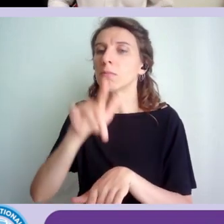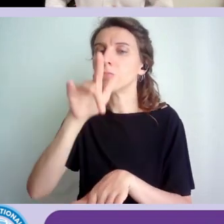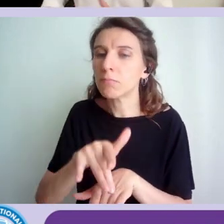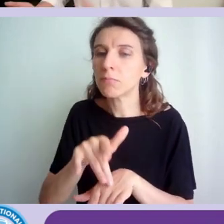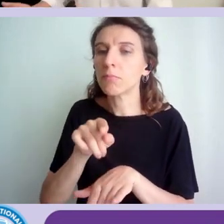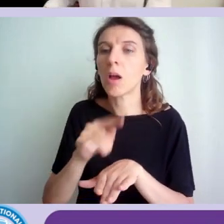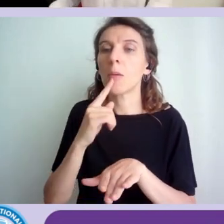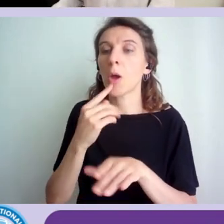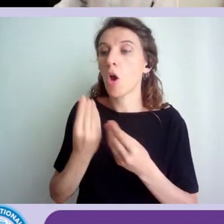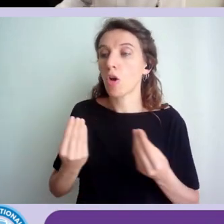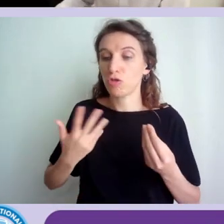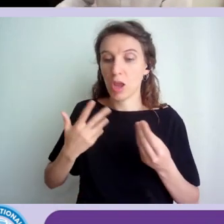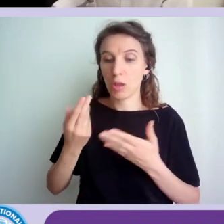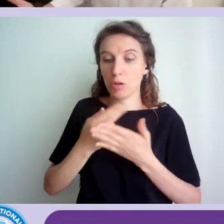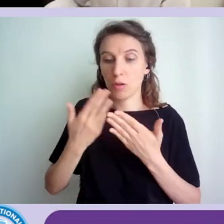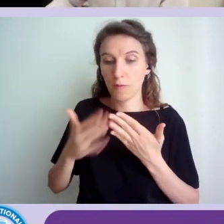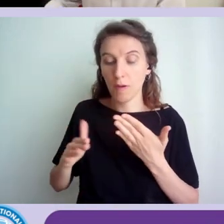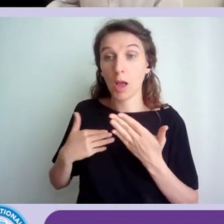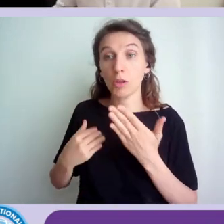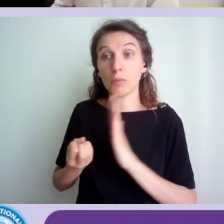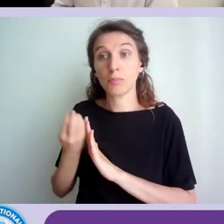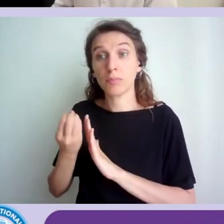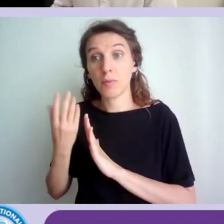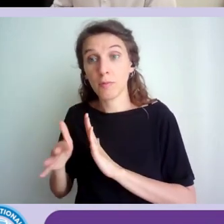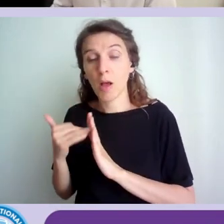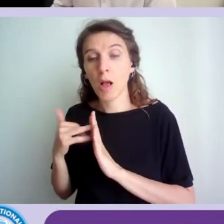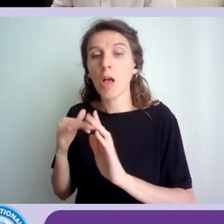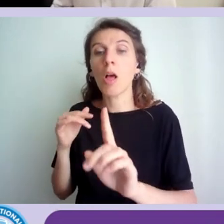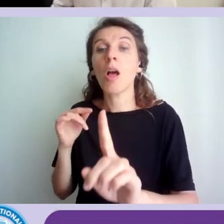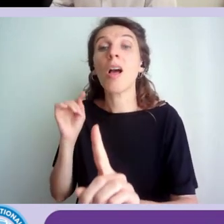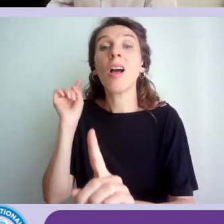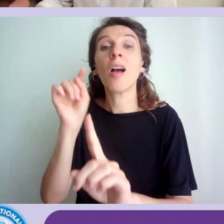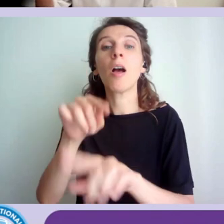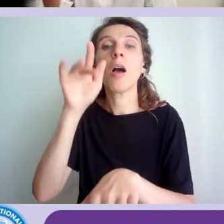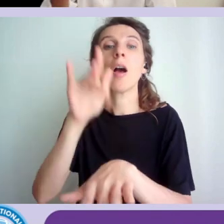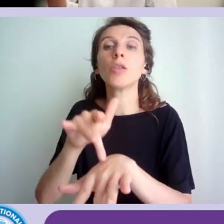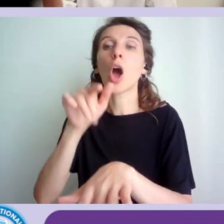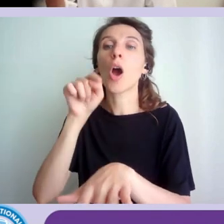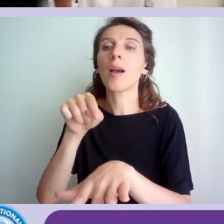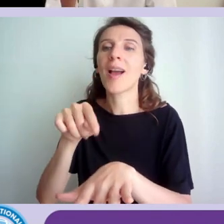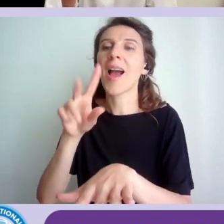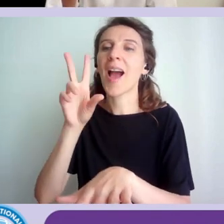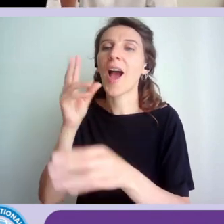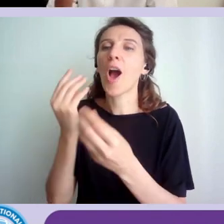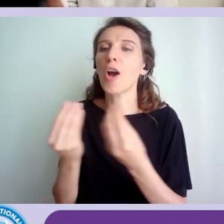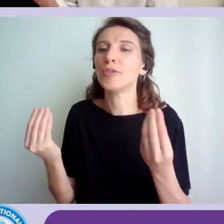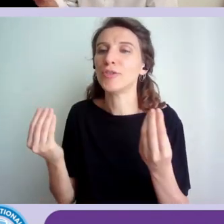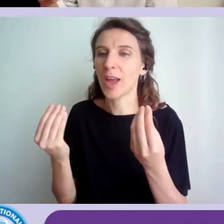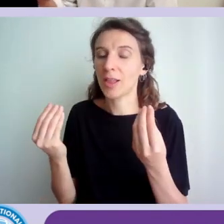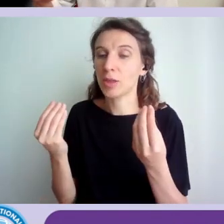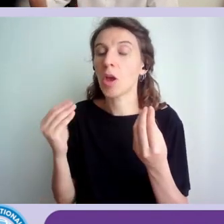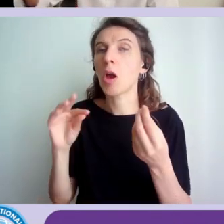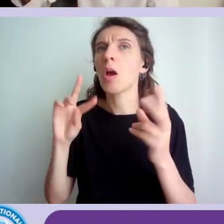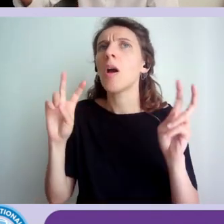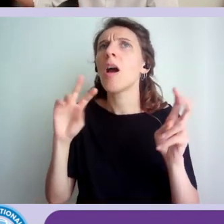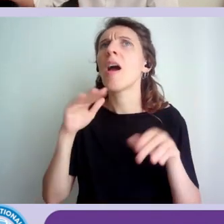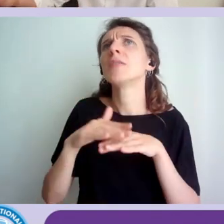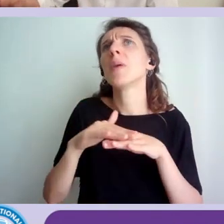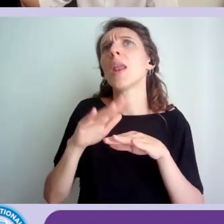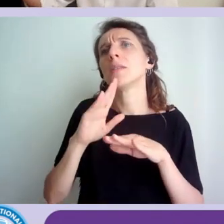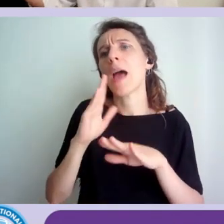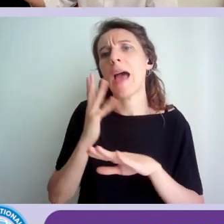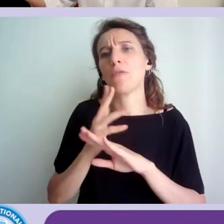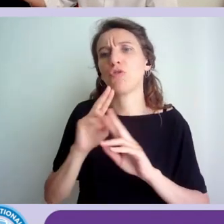progettato e implementato auspicabilmente in maniera accessibile. E dunque, tutto sommato, l'elemento